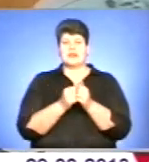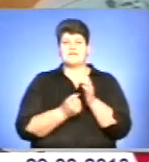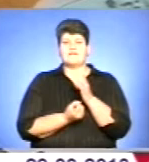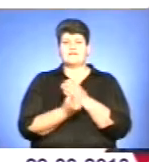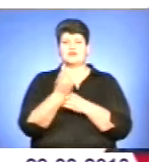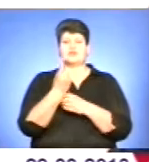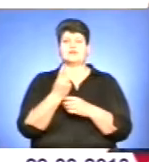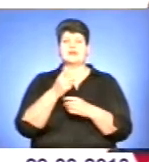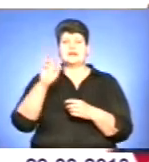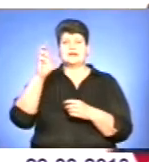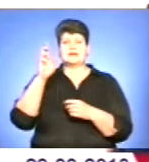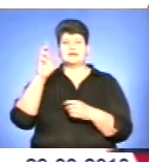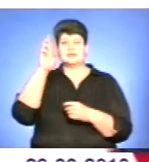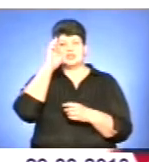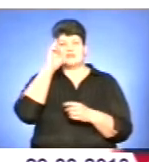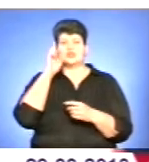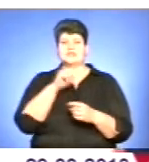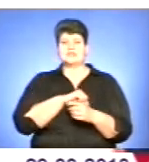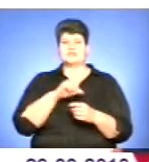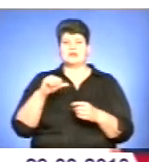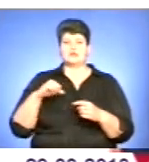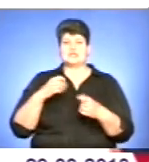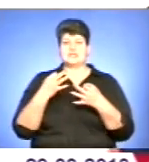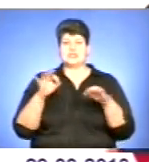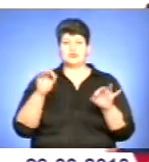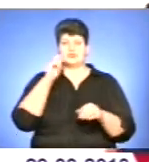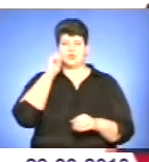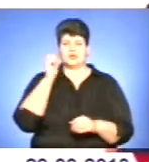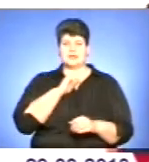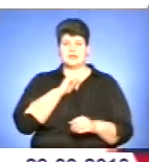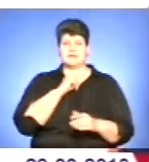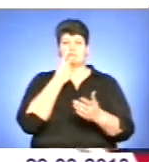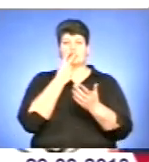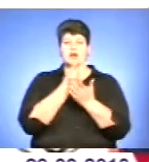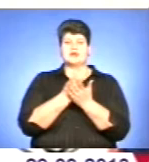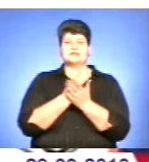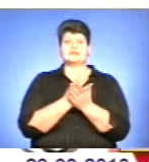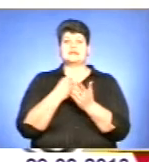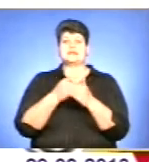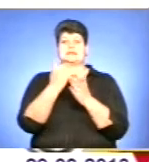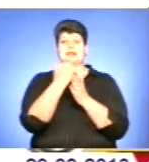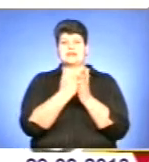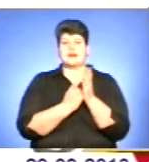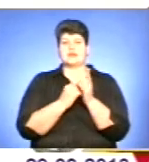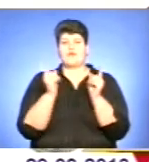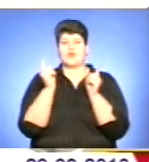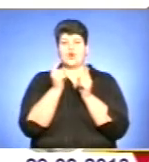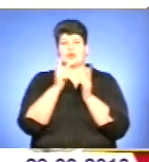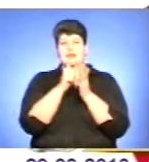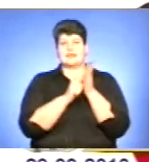України. Відкриває показчик вступна стаття, яка у коротких таких тезах